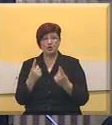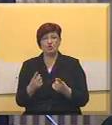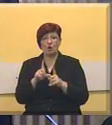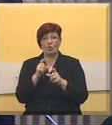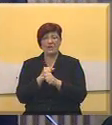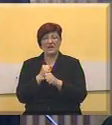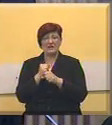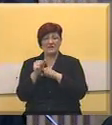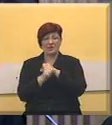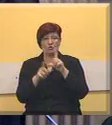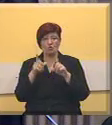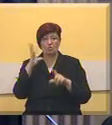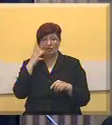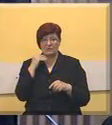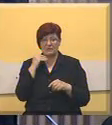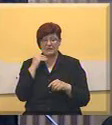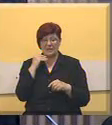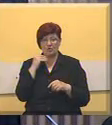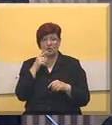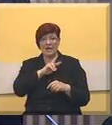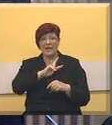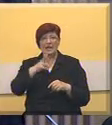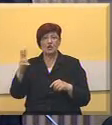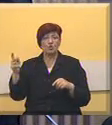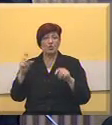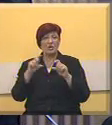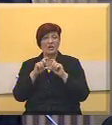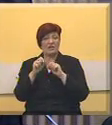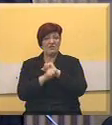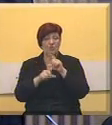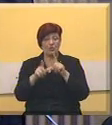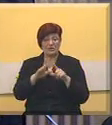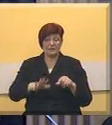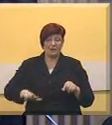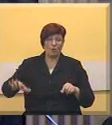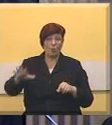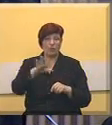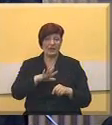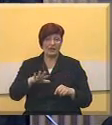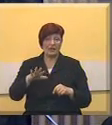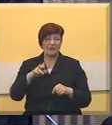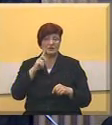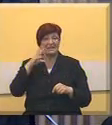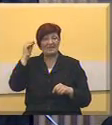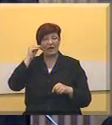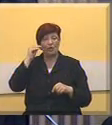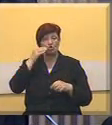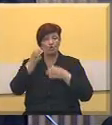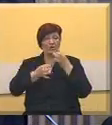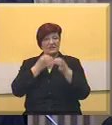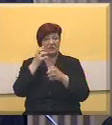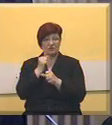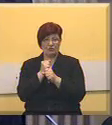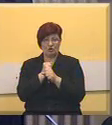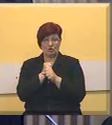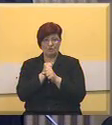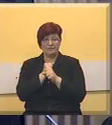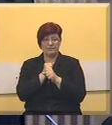univerziteta u Novom Sadu i drugih univerziteta u regionu, a tiču se naučno-istraživačkog rata.